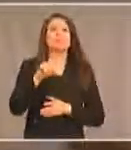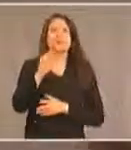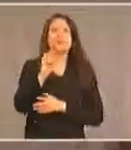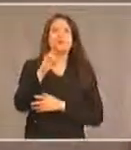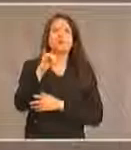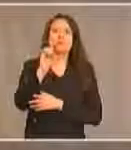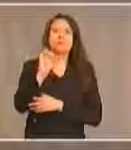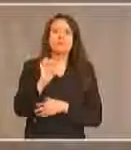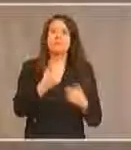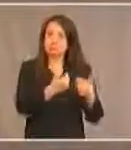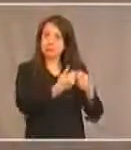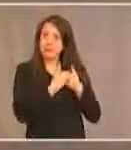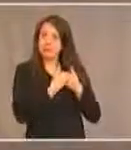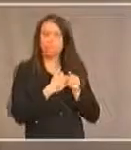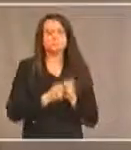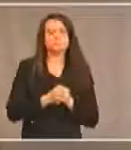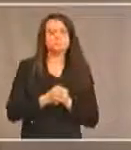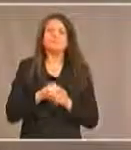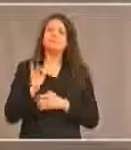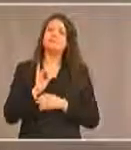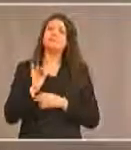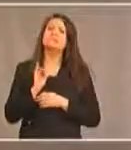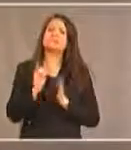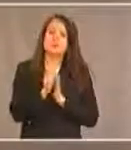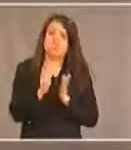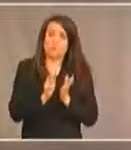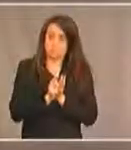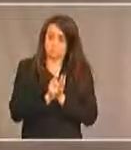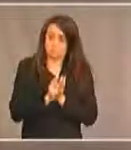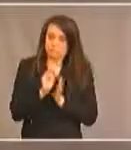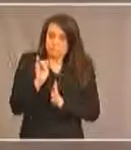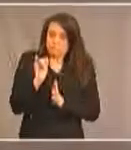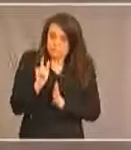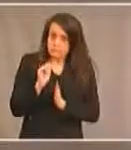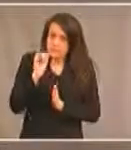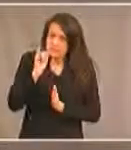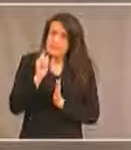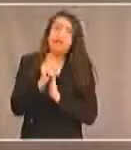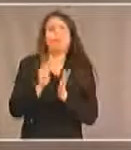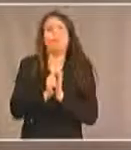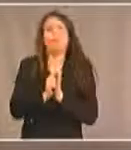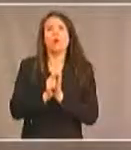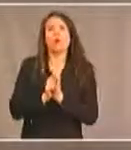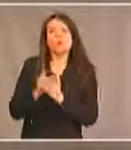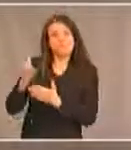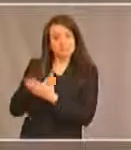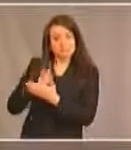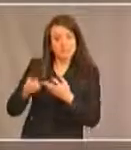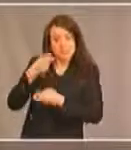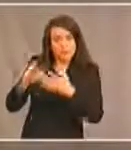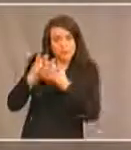demande si la loi réglera les problèmes de la discrimination